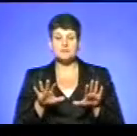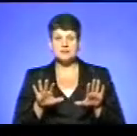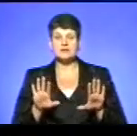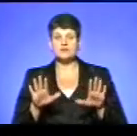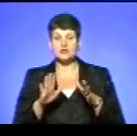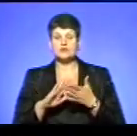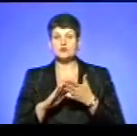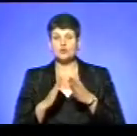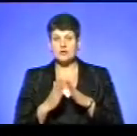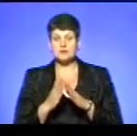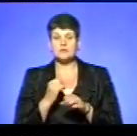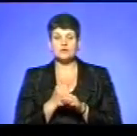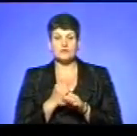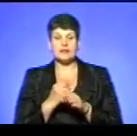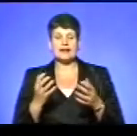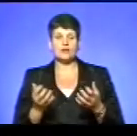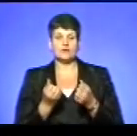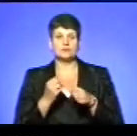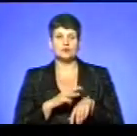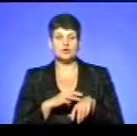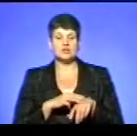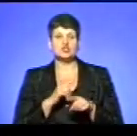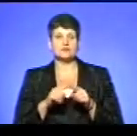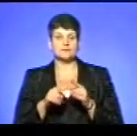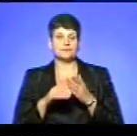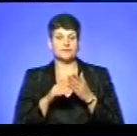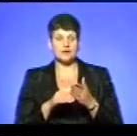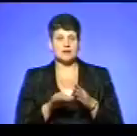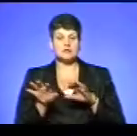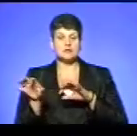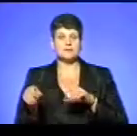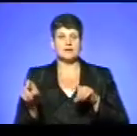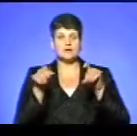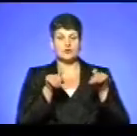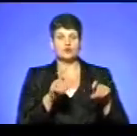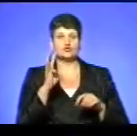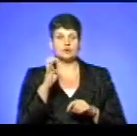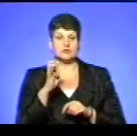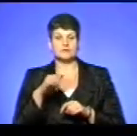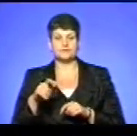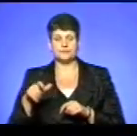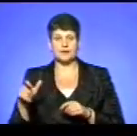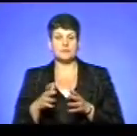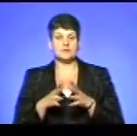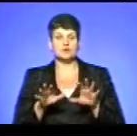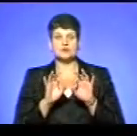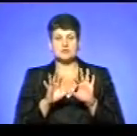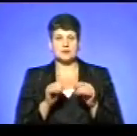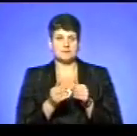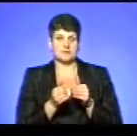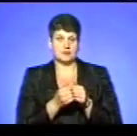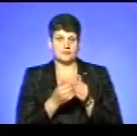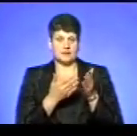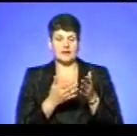ситуації працювали рятувальники-правоохоронці Швидка. Евакуювали 400 жителів. Більше розкаже гість студії, поряд зі мною